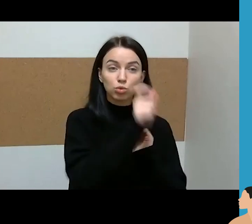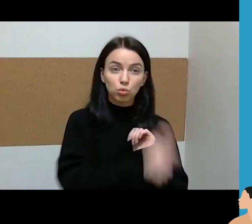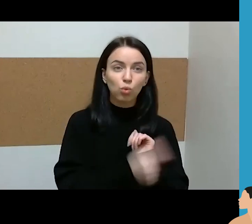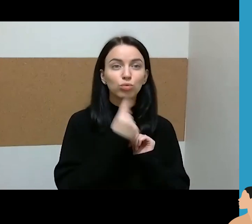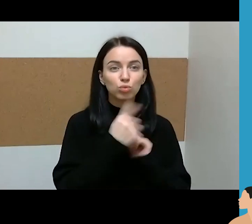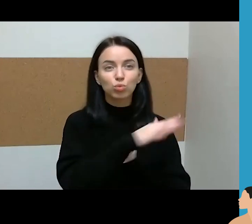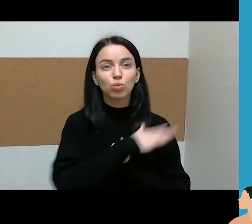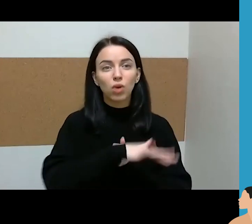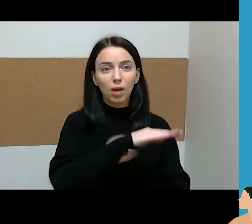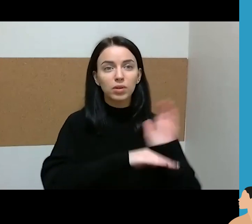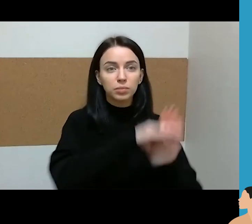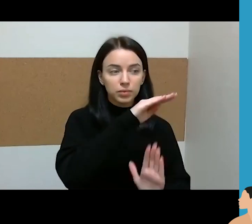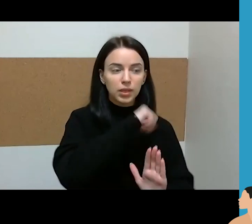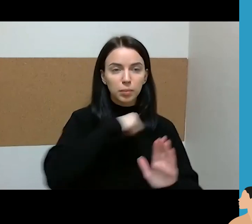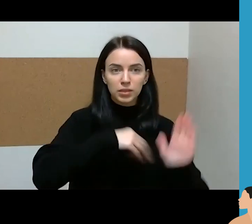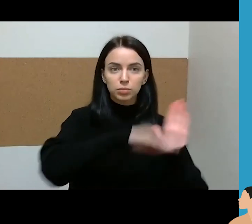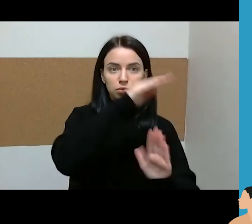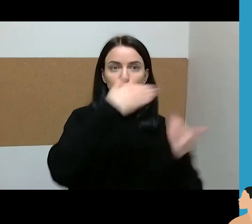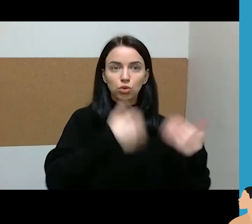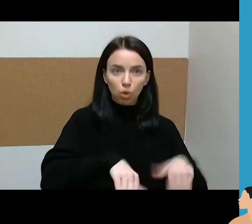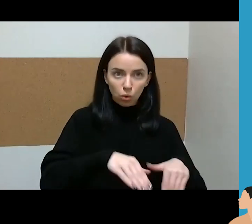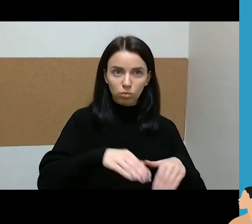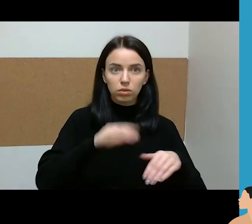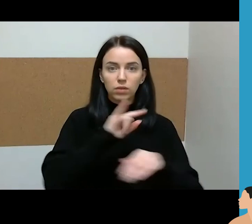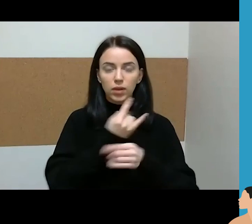tapia suaugusiais, tapia tėvais, gali būt labai gerai tėvai.